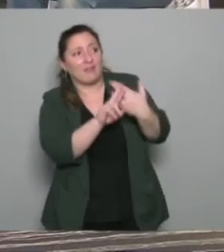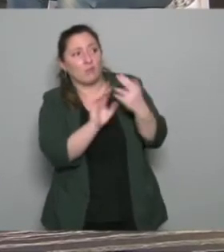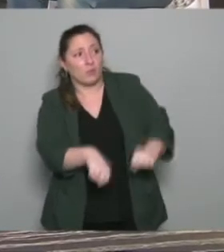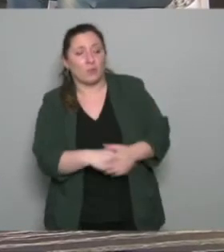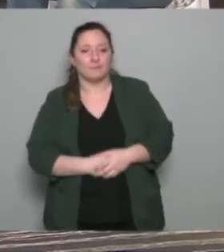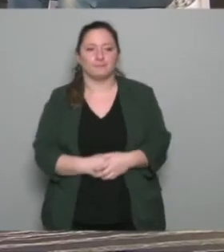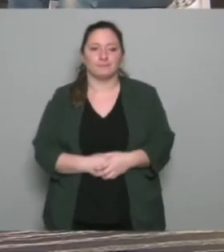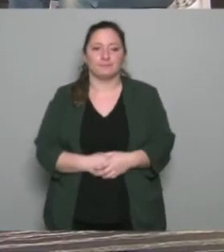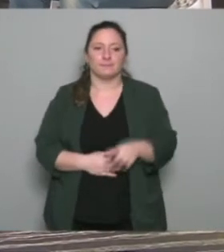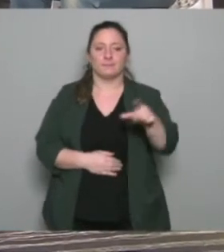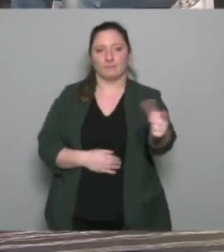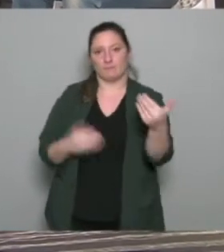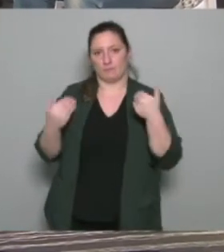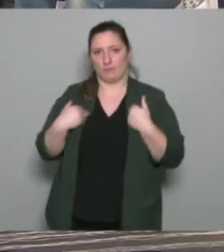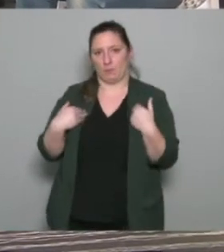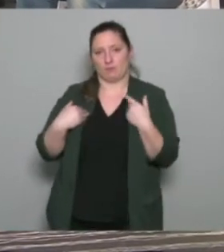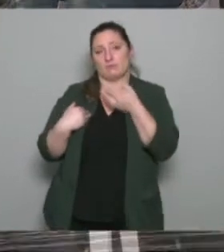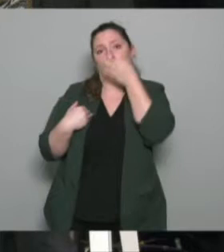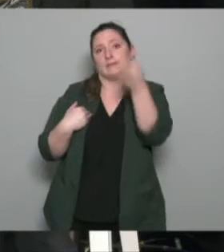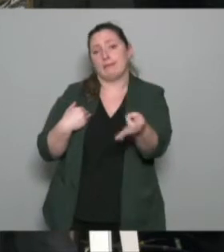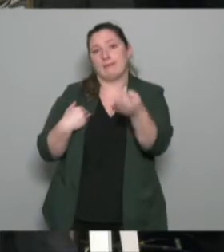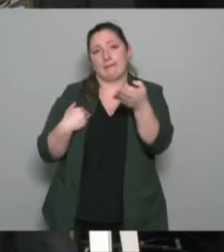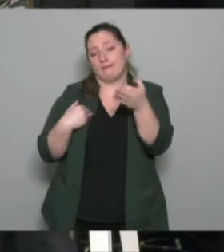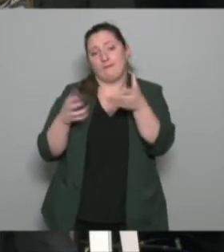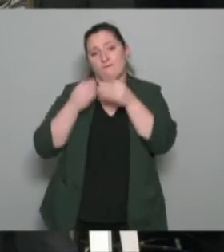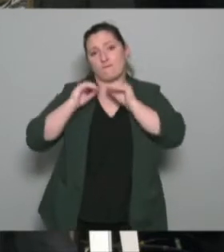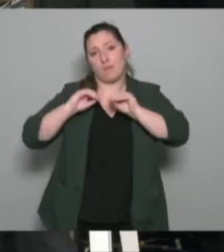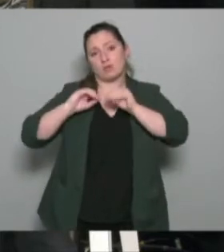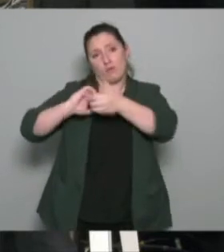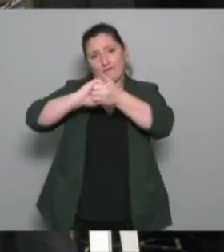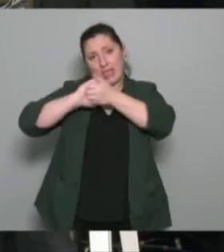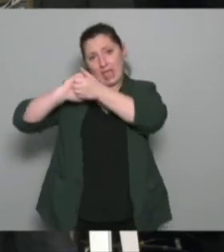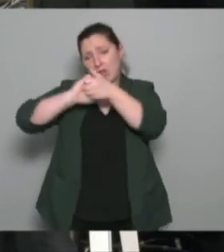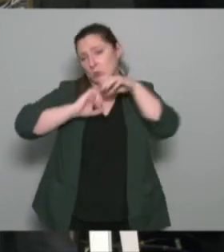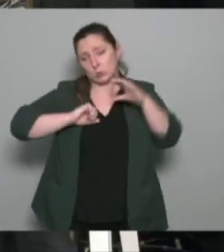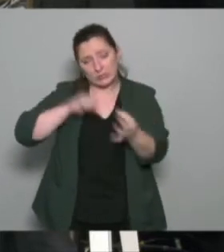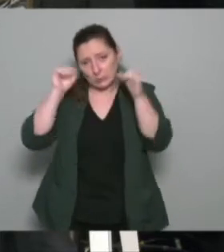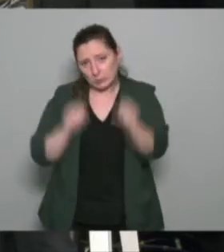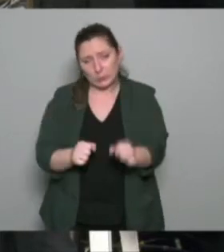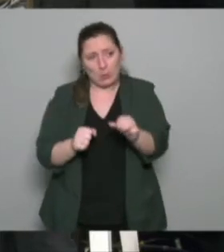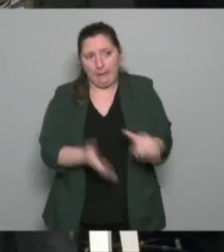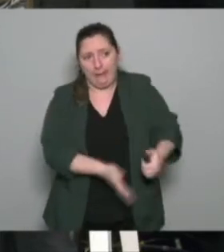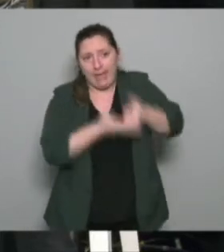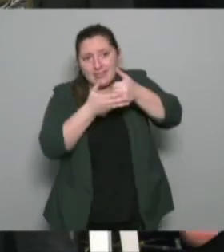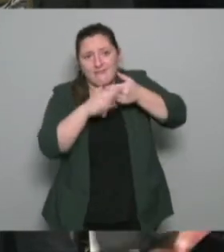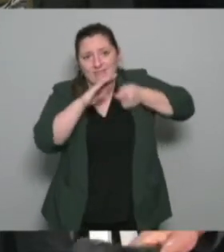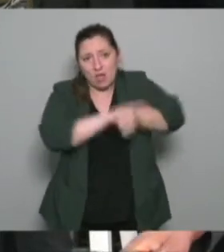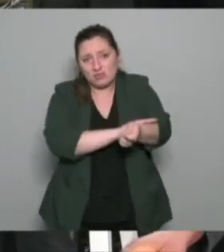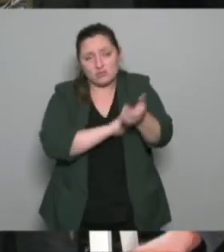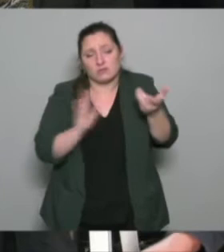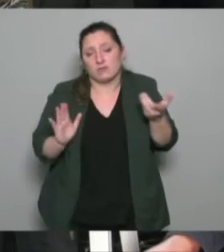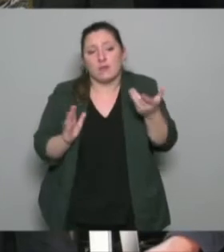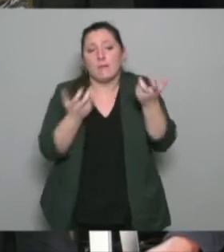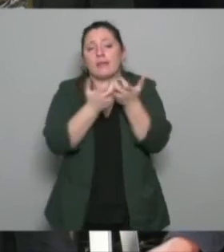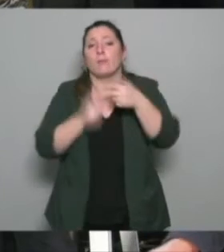moi je vais évoquer le champ des formations fédérales oui il peut y avoir des aides et on voit aujourd'hui que des éducateurs formés sur ces